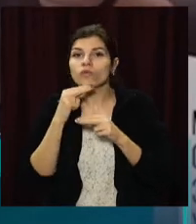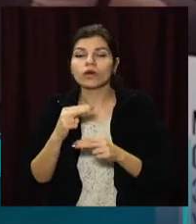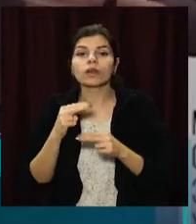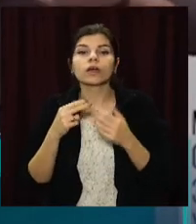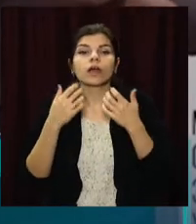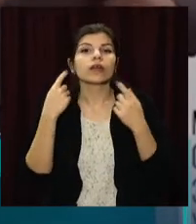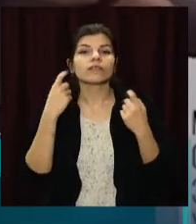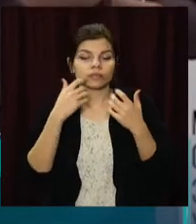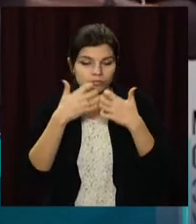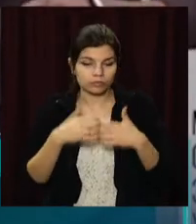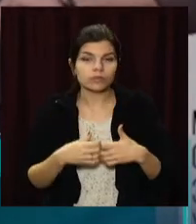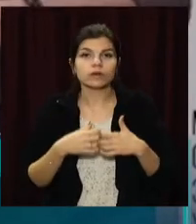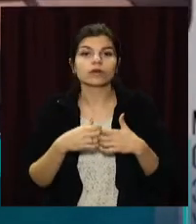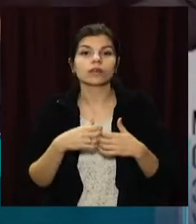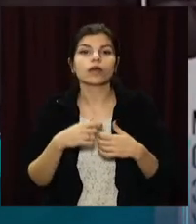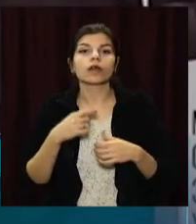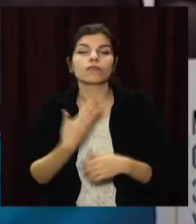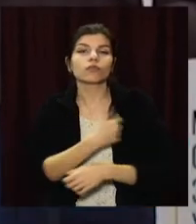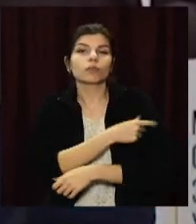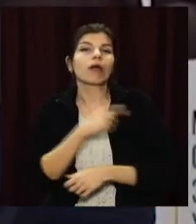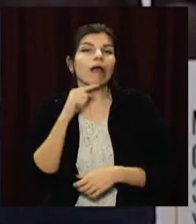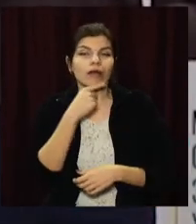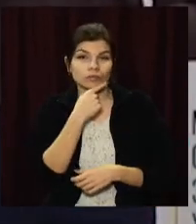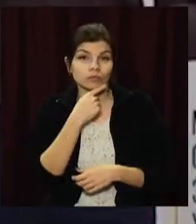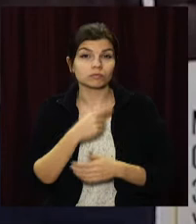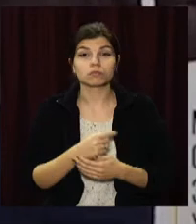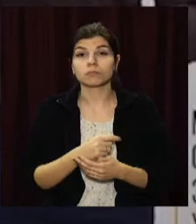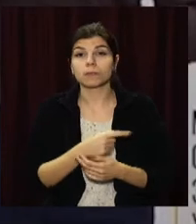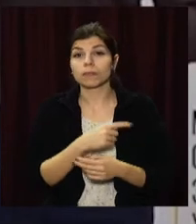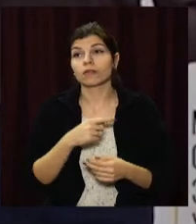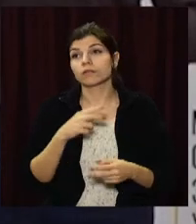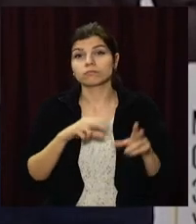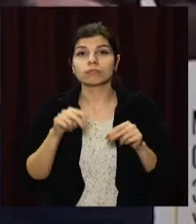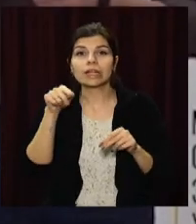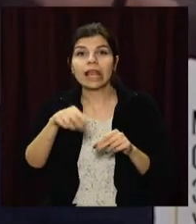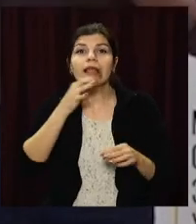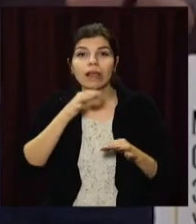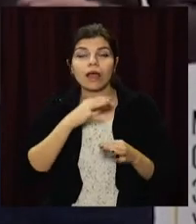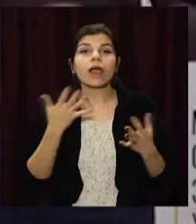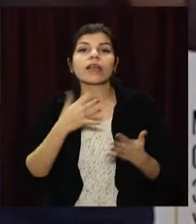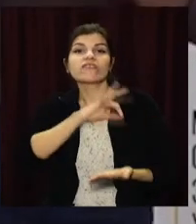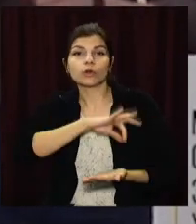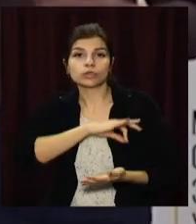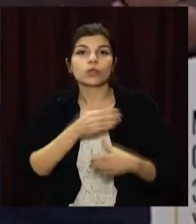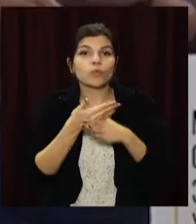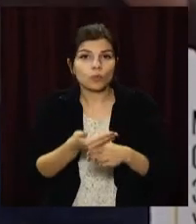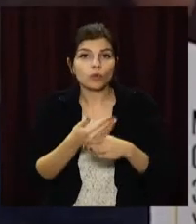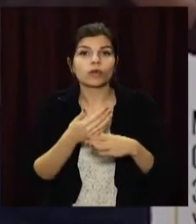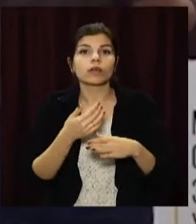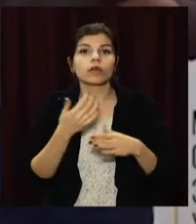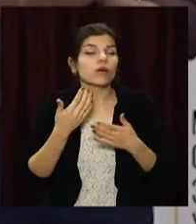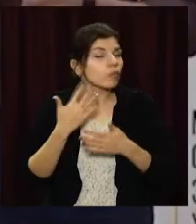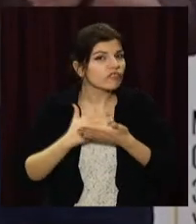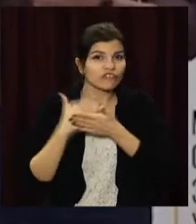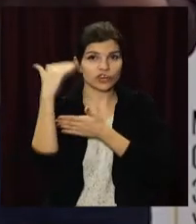показники їх клінічної та економічної ефективності. Привагу надають тим лікам, використання яких допоможе досягти